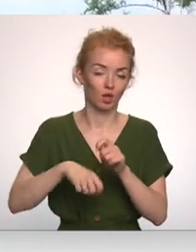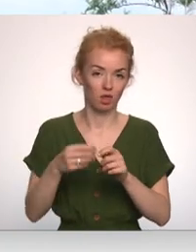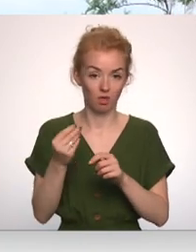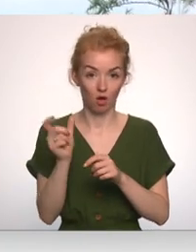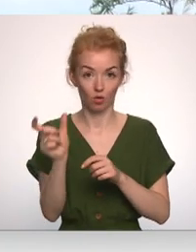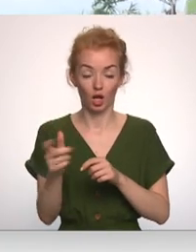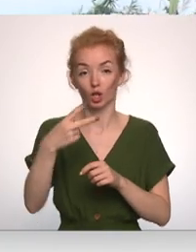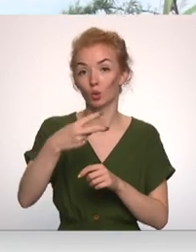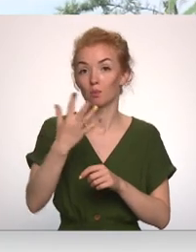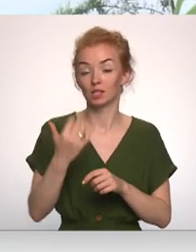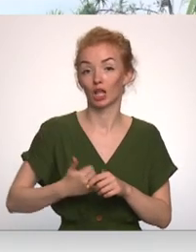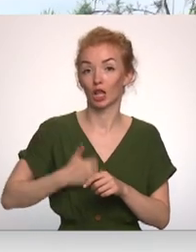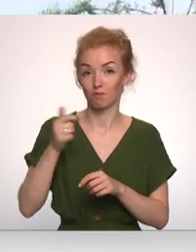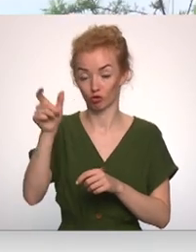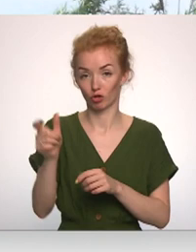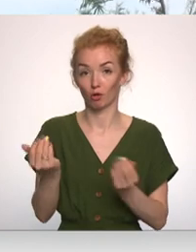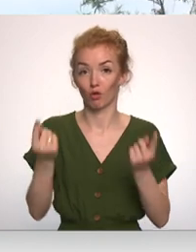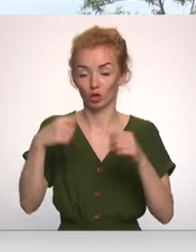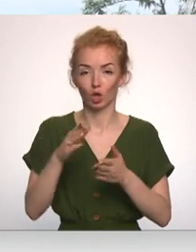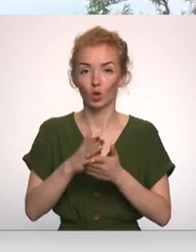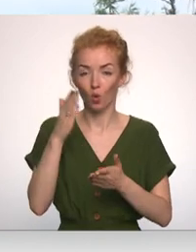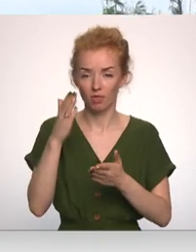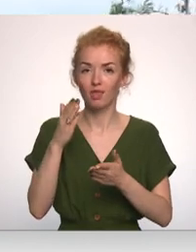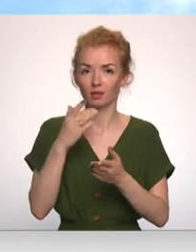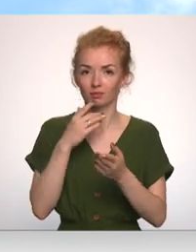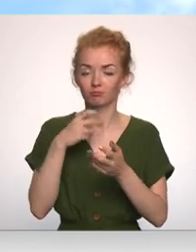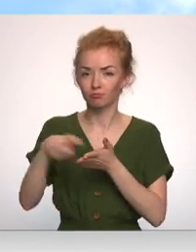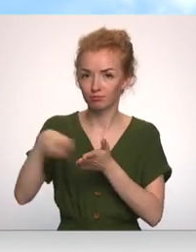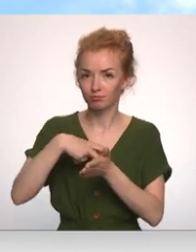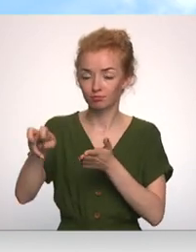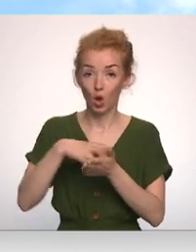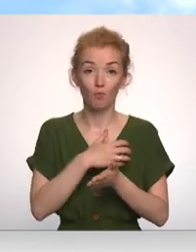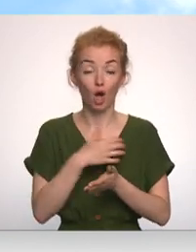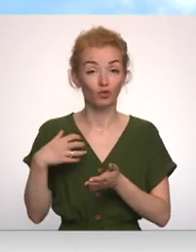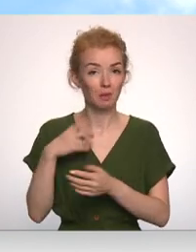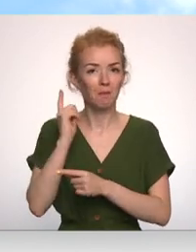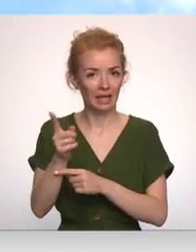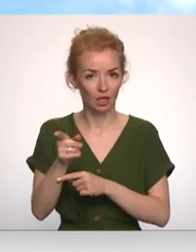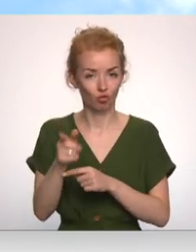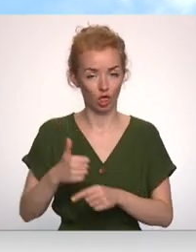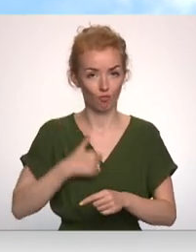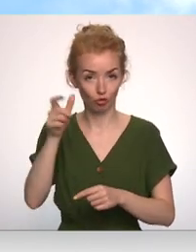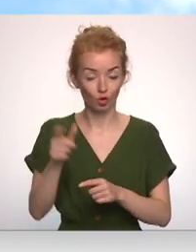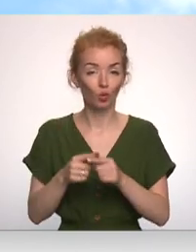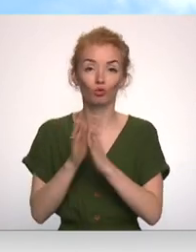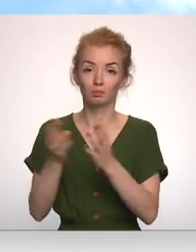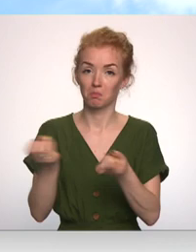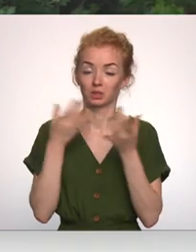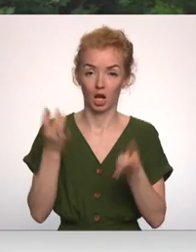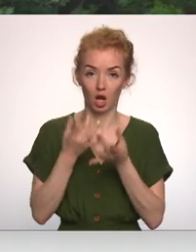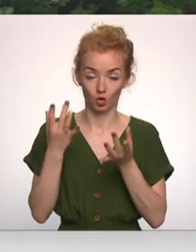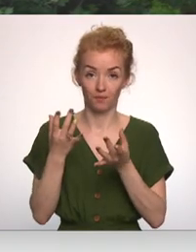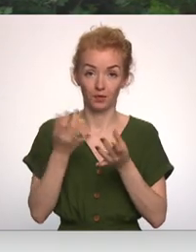Ar 25 īpašuma īpašniekiem šobrīd rita pastiprināta sarakste, pašvaldībai brīdinot šos īpašniekus un pieprasot paskaidrojumus.